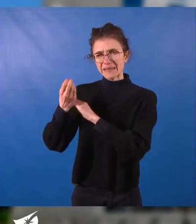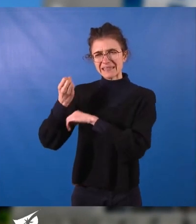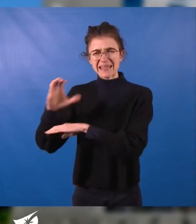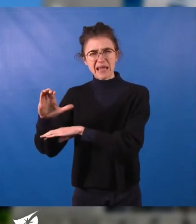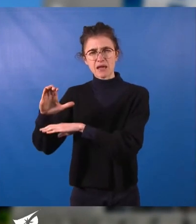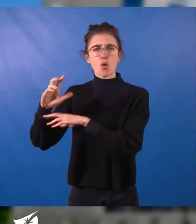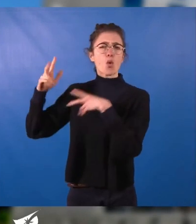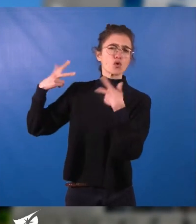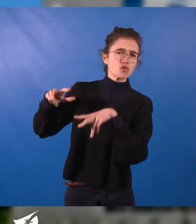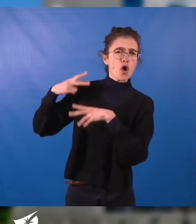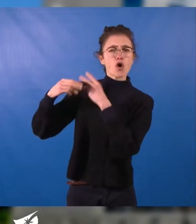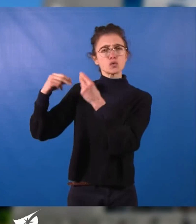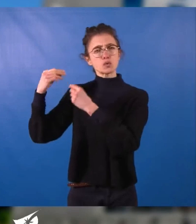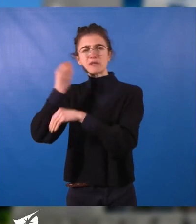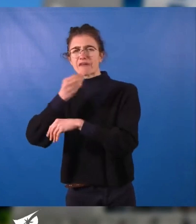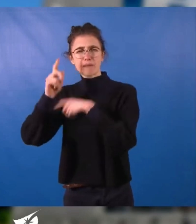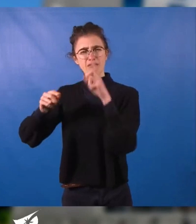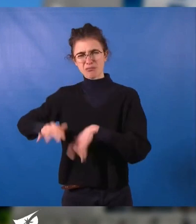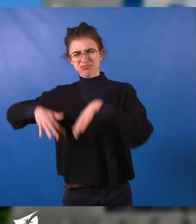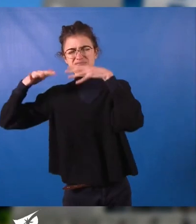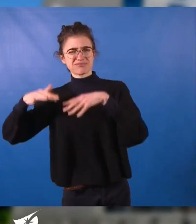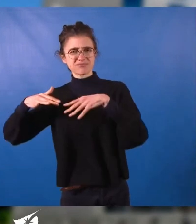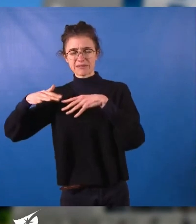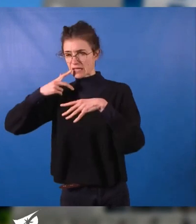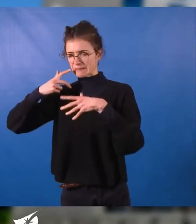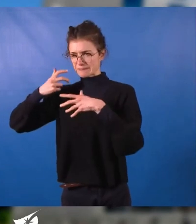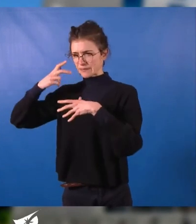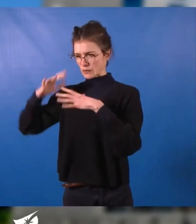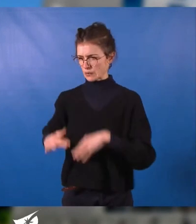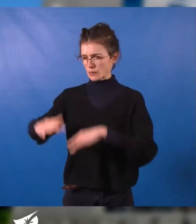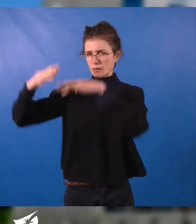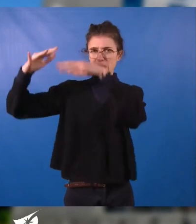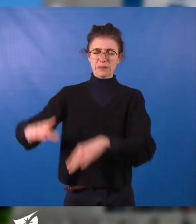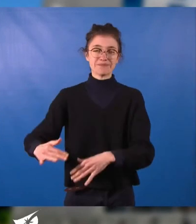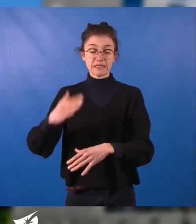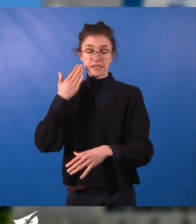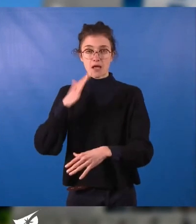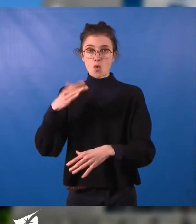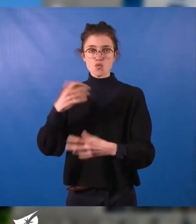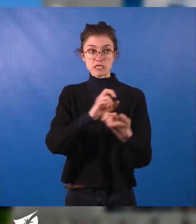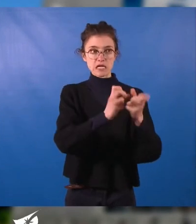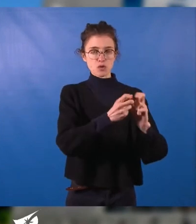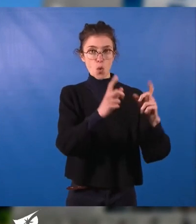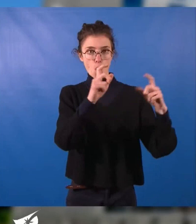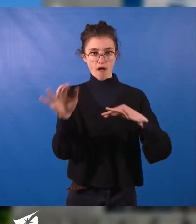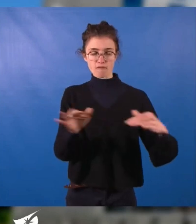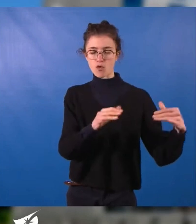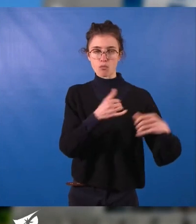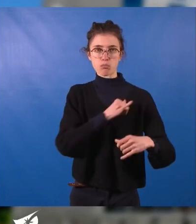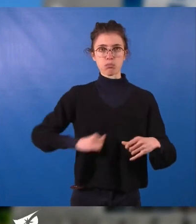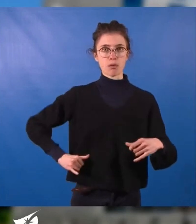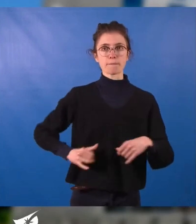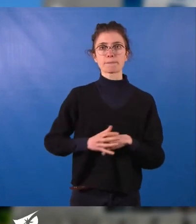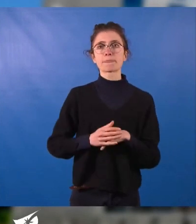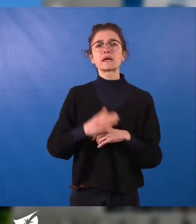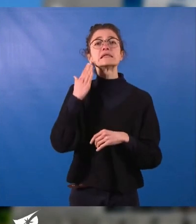ou trop abondante selon les saisons. Les bouleversements climatiques ont amplifié les phénomènes météorologiques et selon